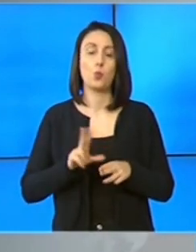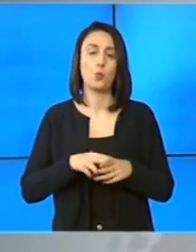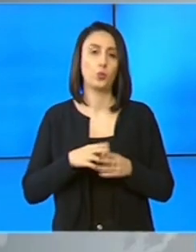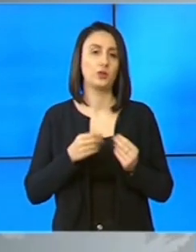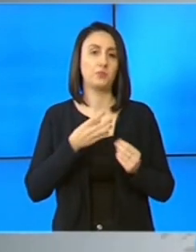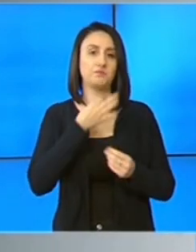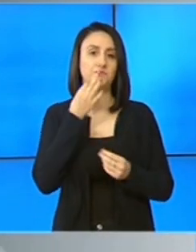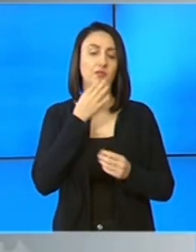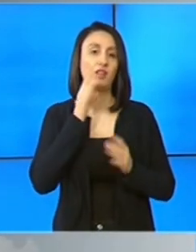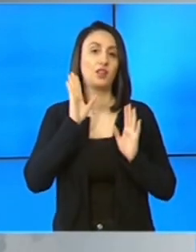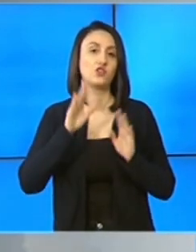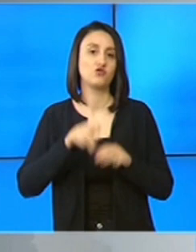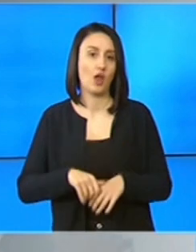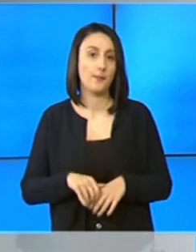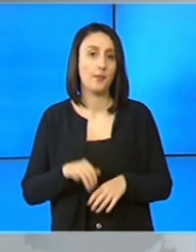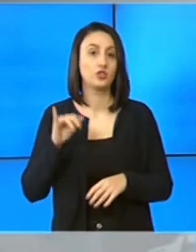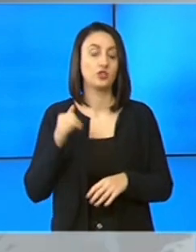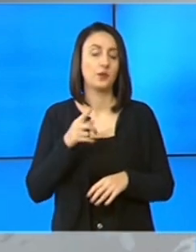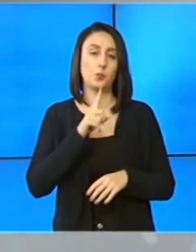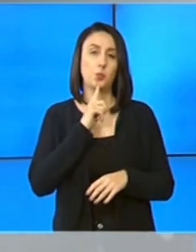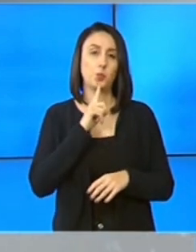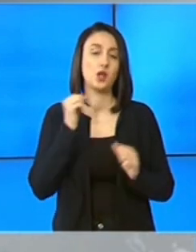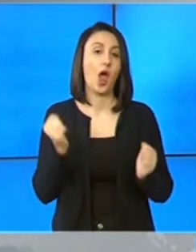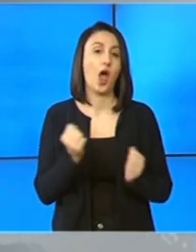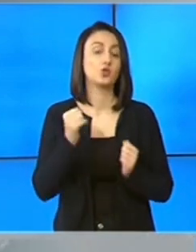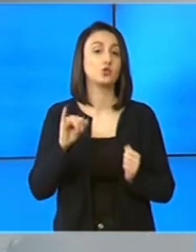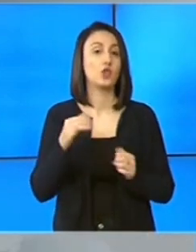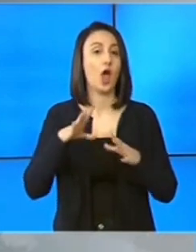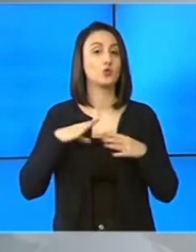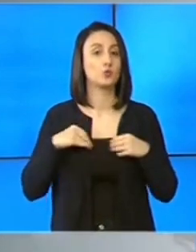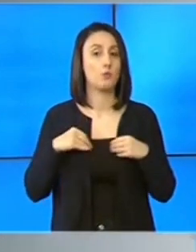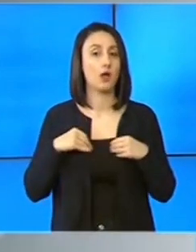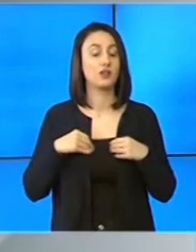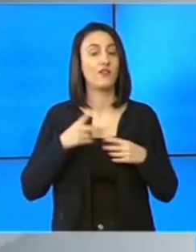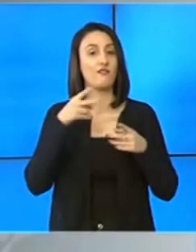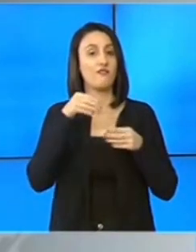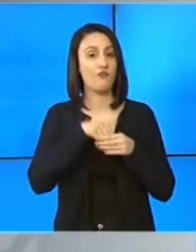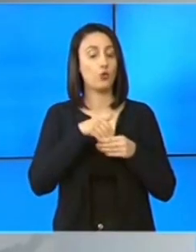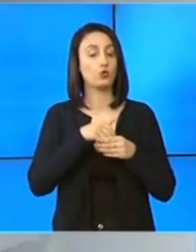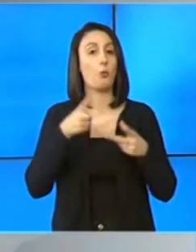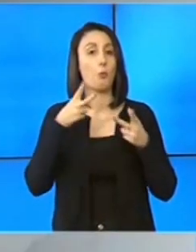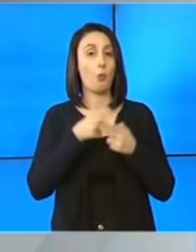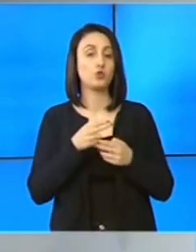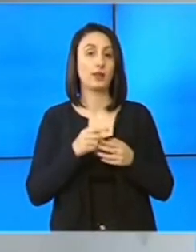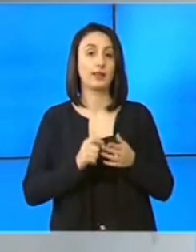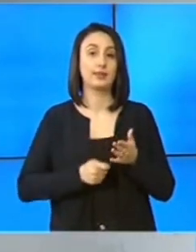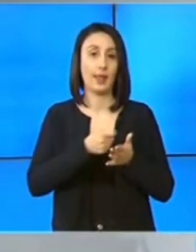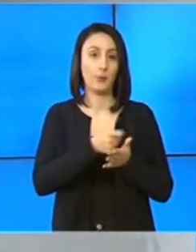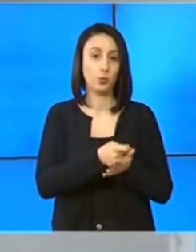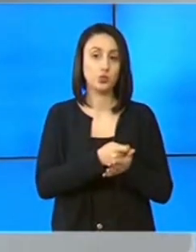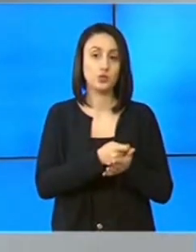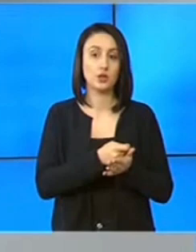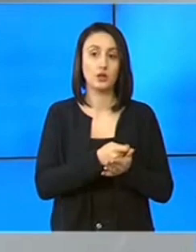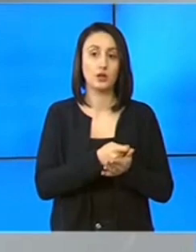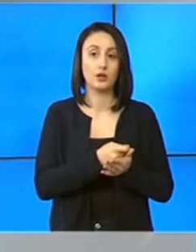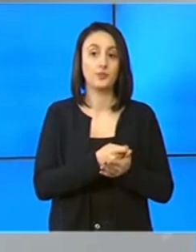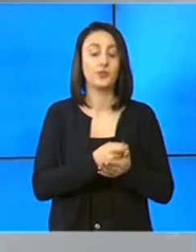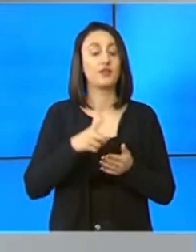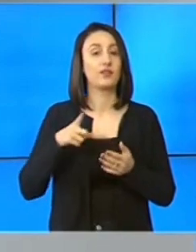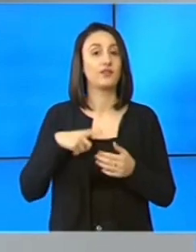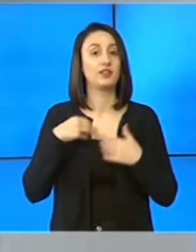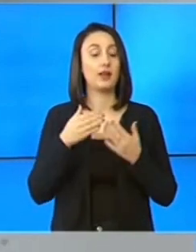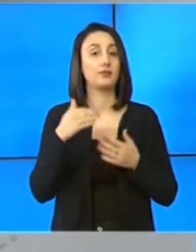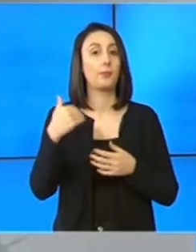demagogie și foarte puțină acțiune și asumare. Votul pe moțiunea simplă depusă de PSD împotriva lui Vlad Voiculescu va fi